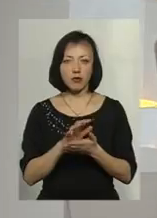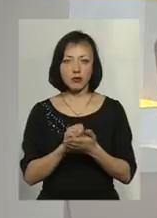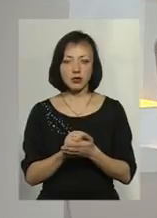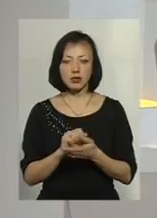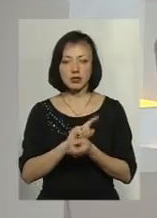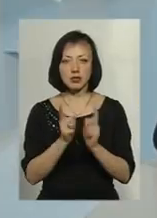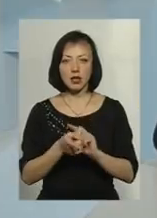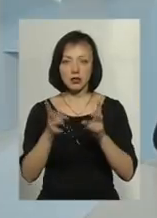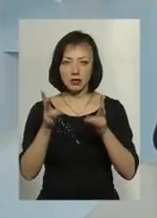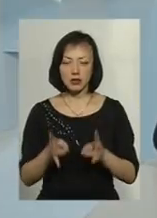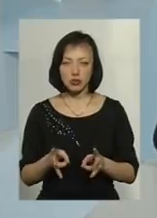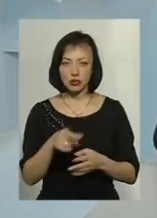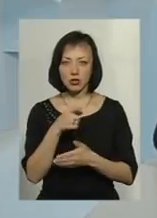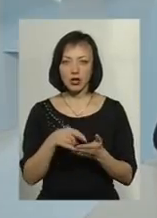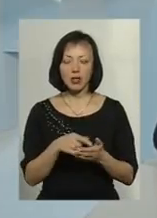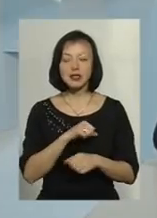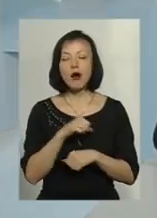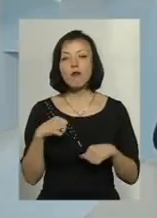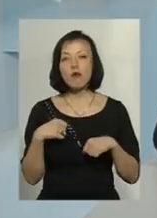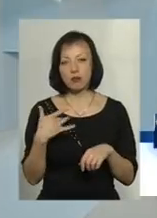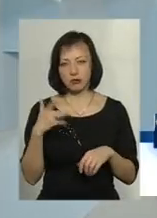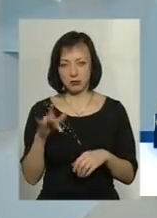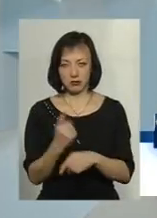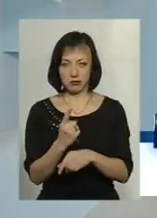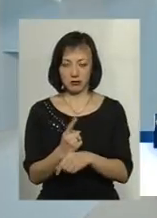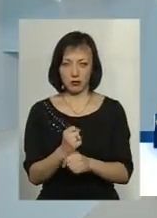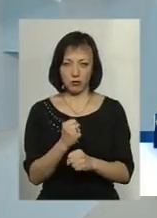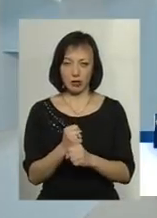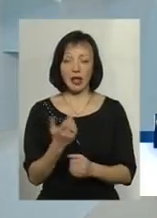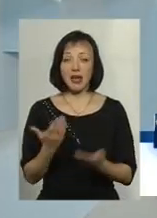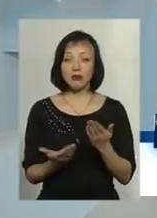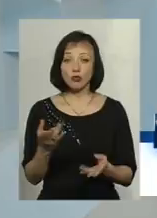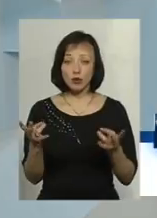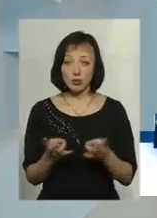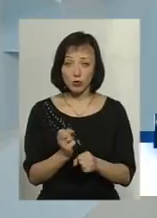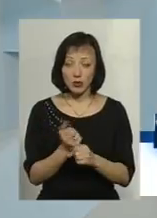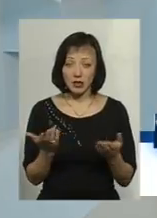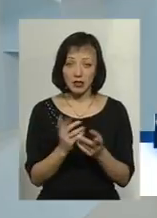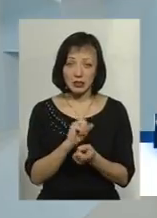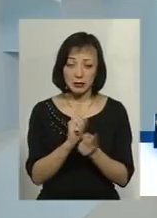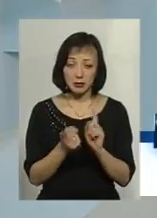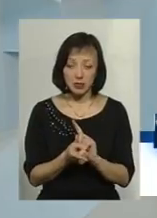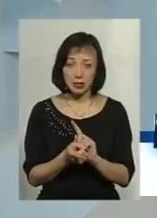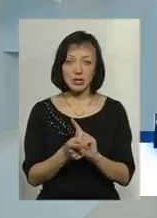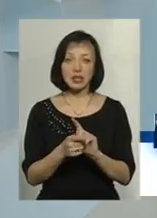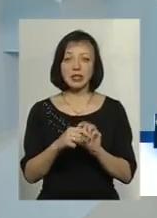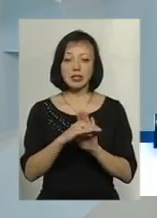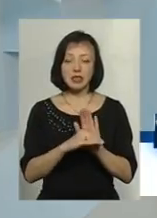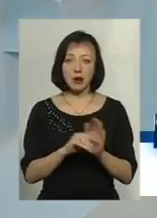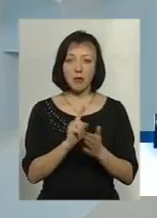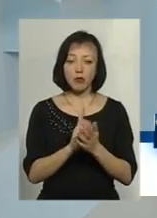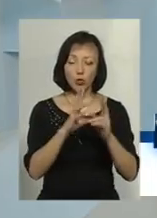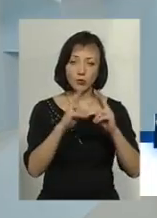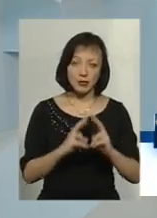стала трагічна? Категорично не можна самому робити. Тобто, якщо потрібно робити якісь зміни, система повинна бути